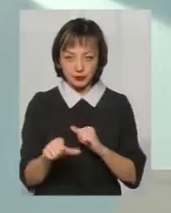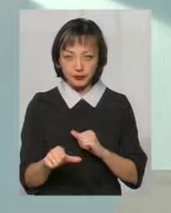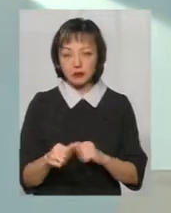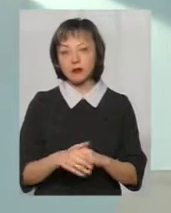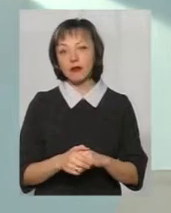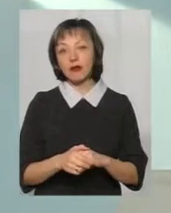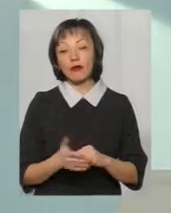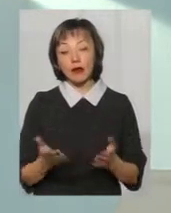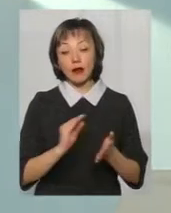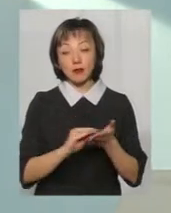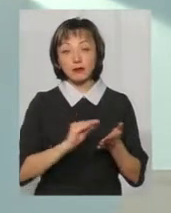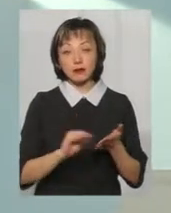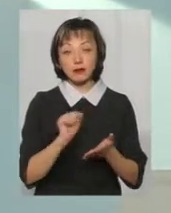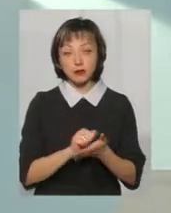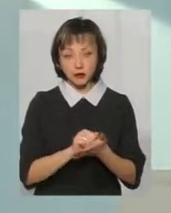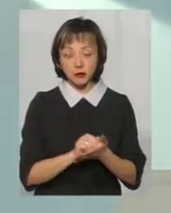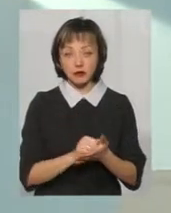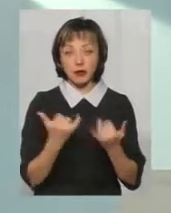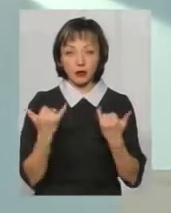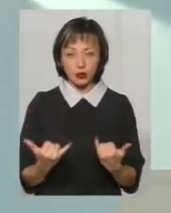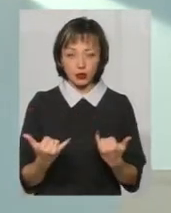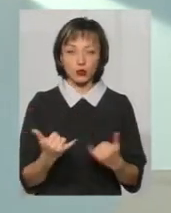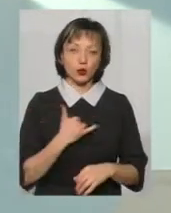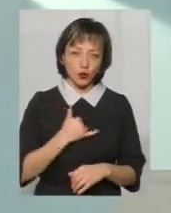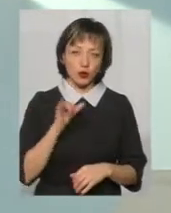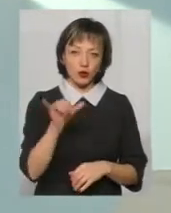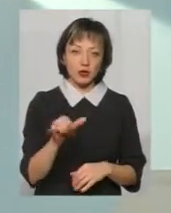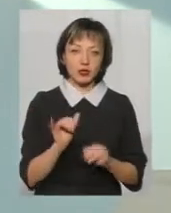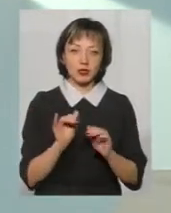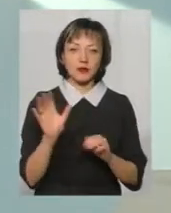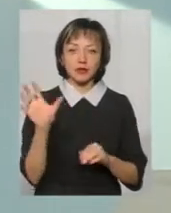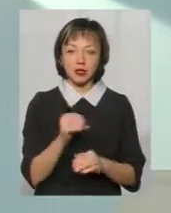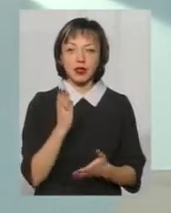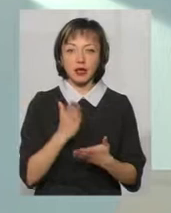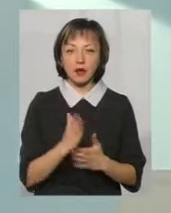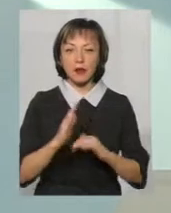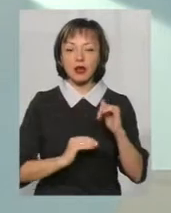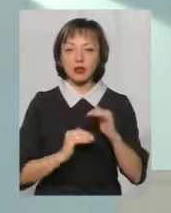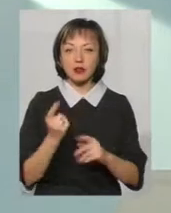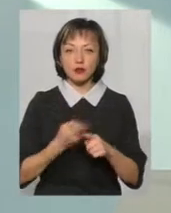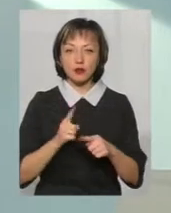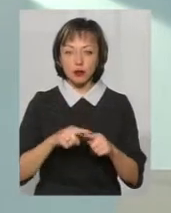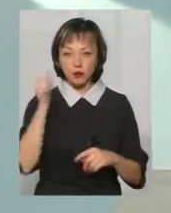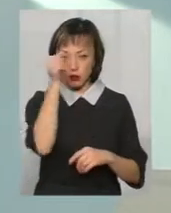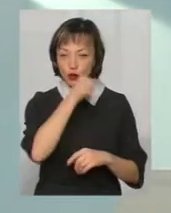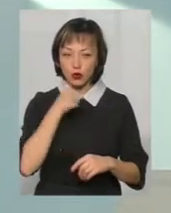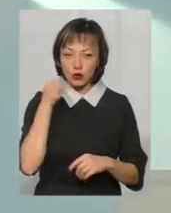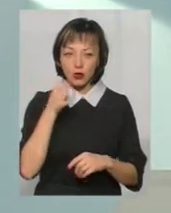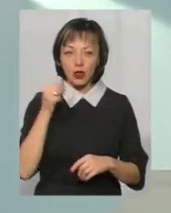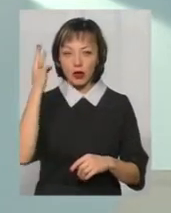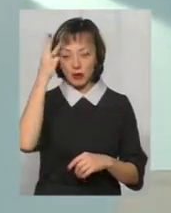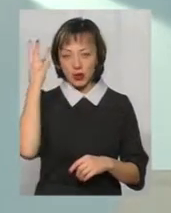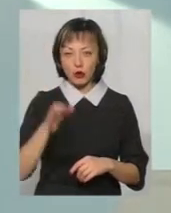Теоретично, на папері, на сьогодні у нас, у вас діти є все. Практично у цьому році на